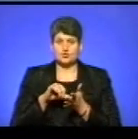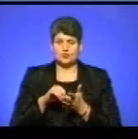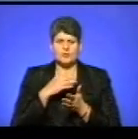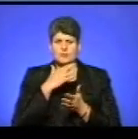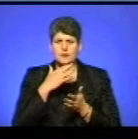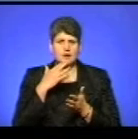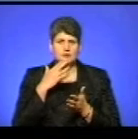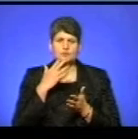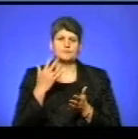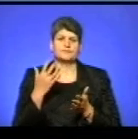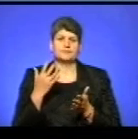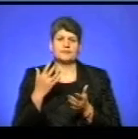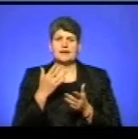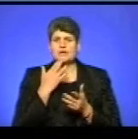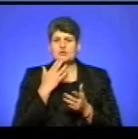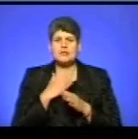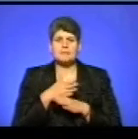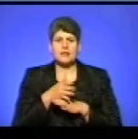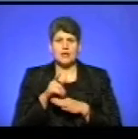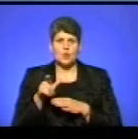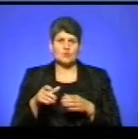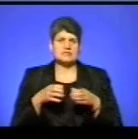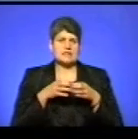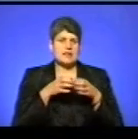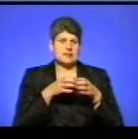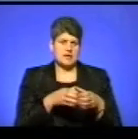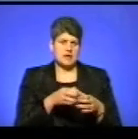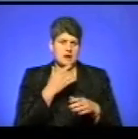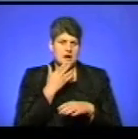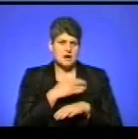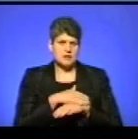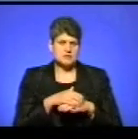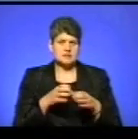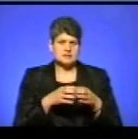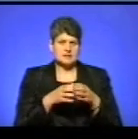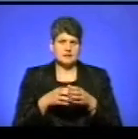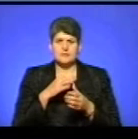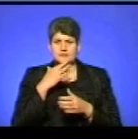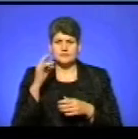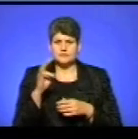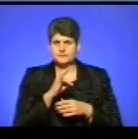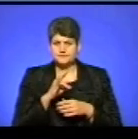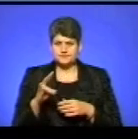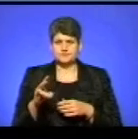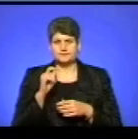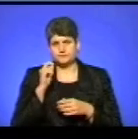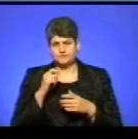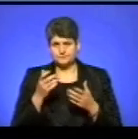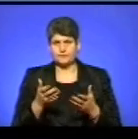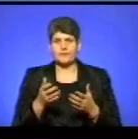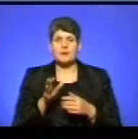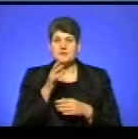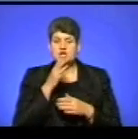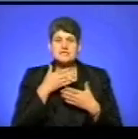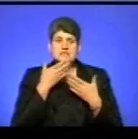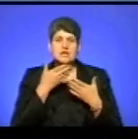іноземних гостей, делегацій, велика частина духовенства українського. Під час